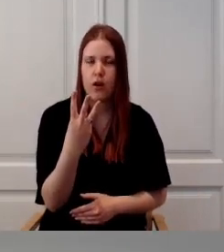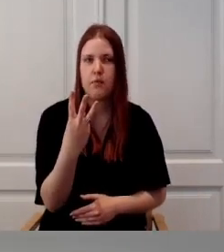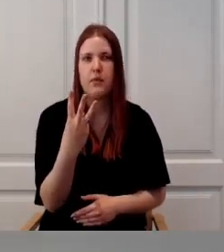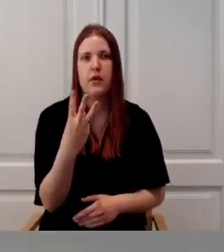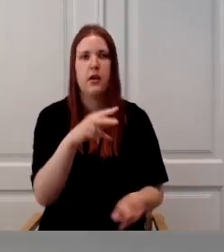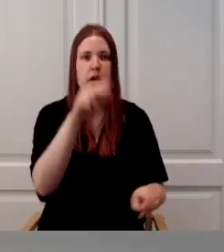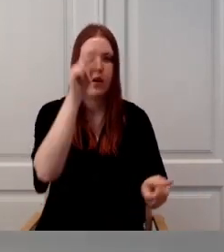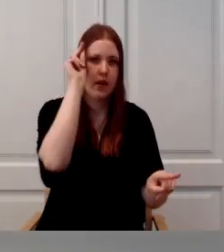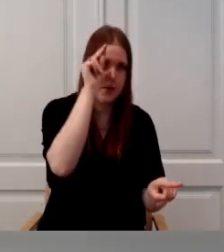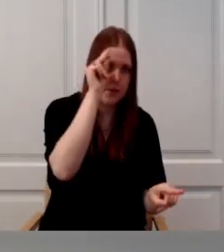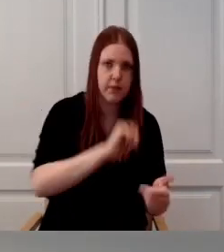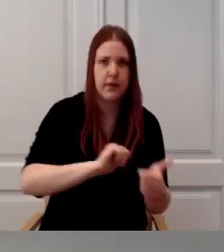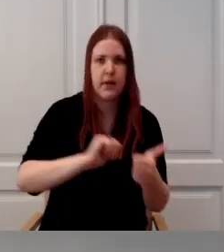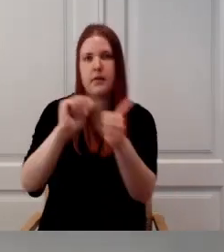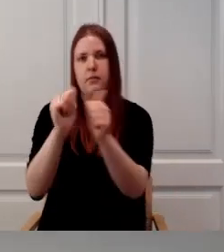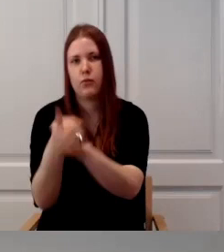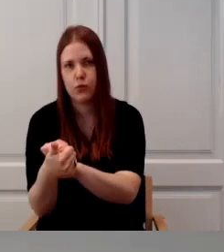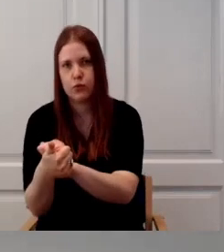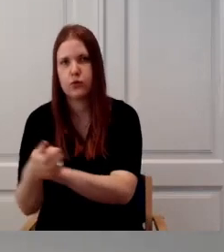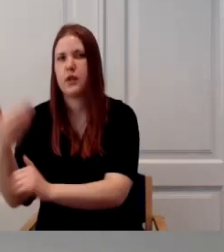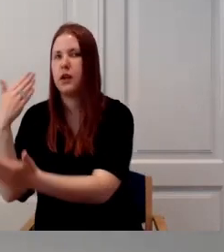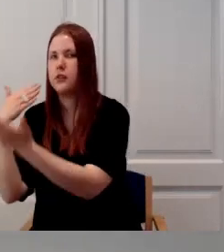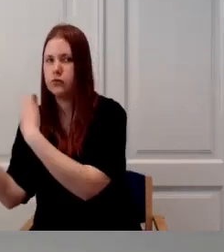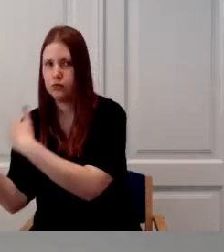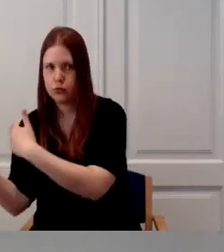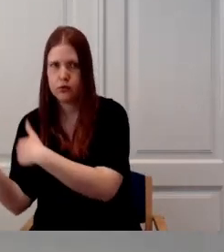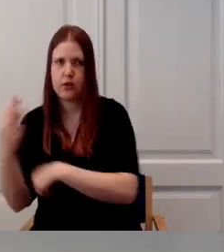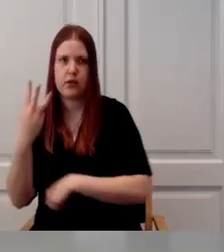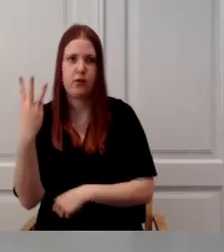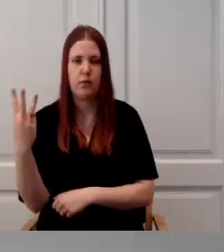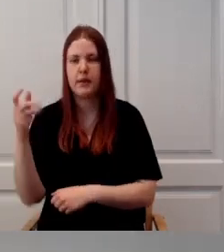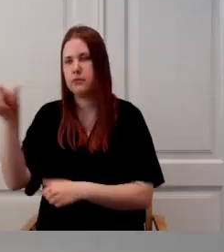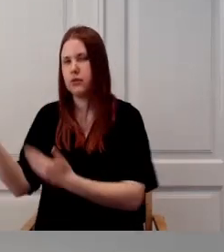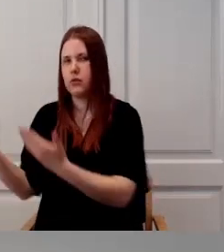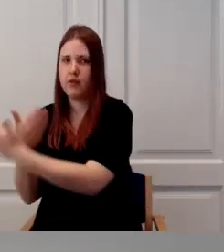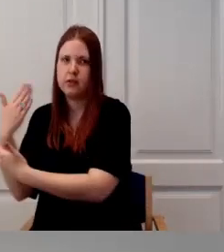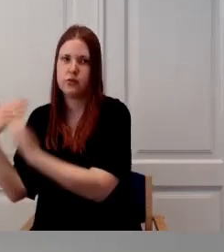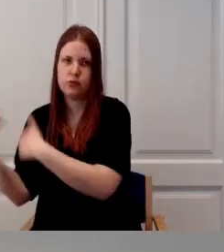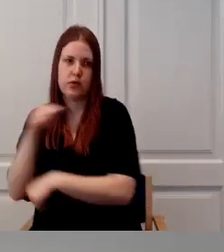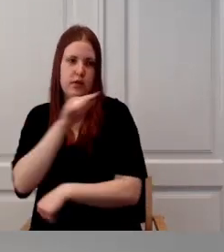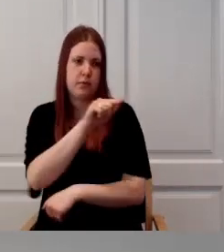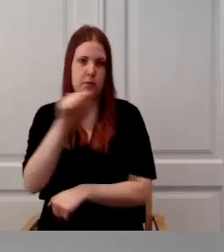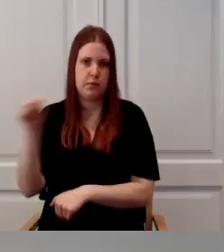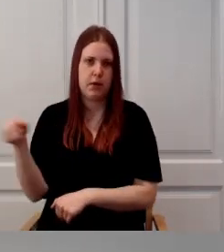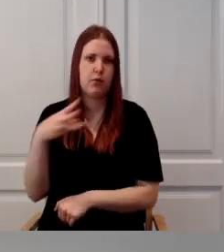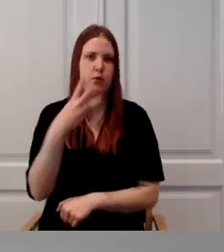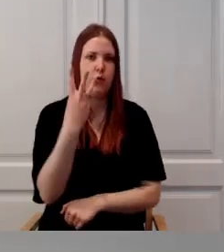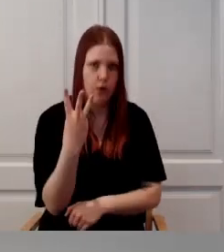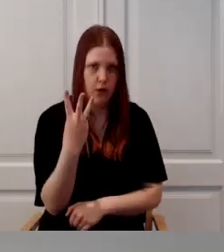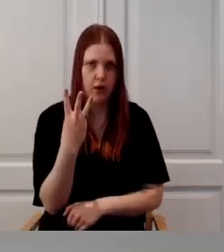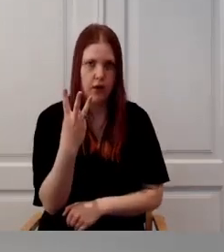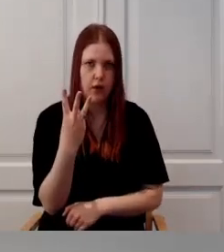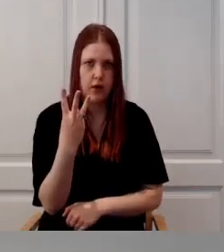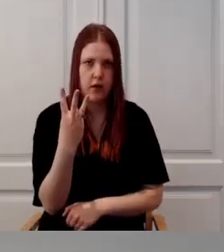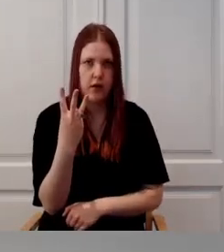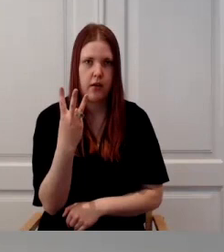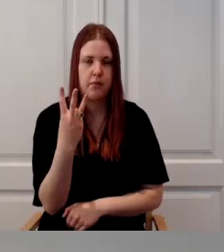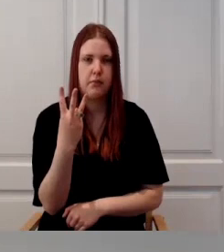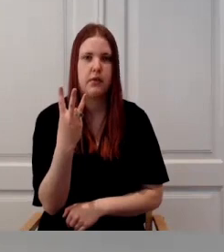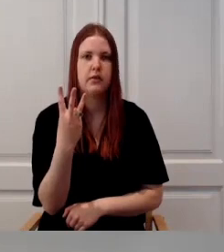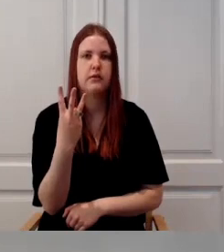muutused ja suhted, inimestevaalised suhted, need siis meie puhul on määrusega defineeritud.